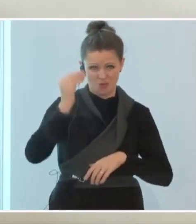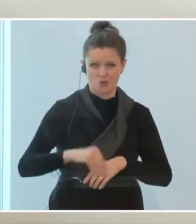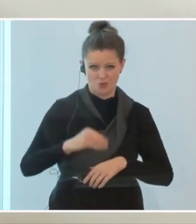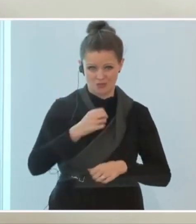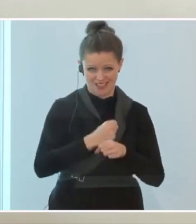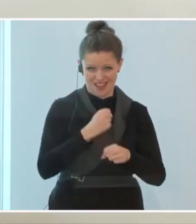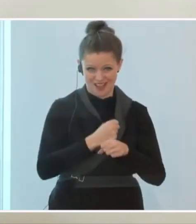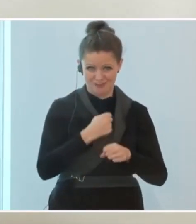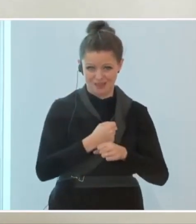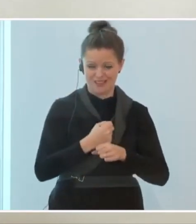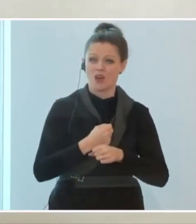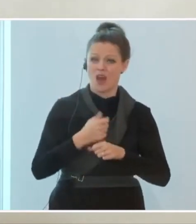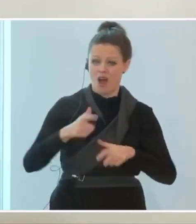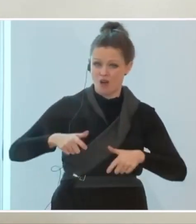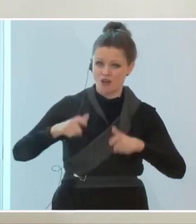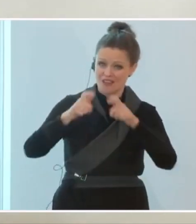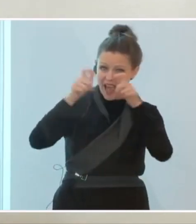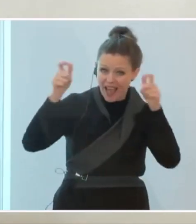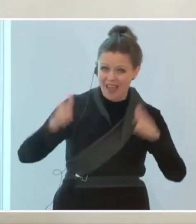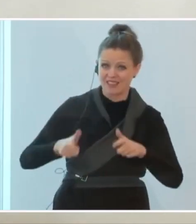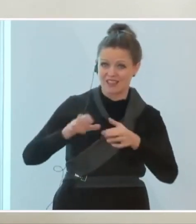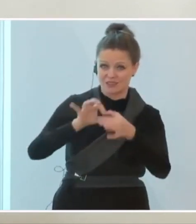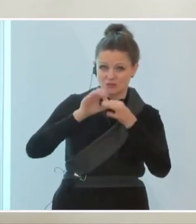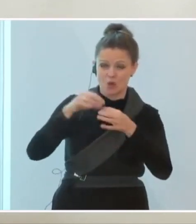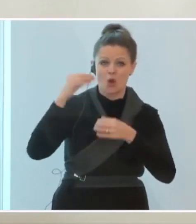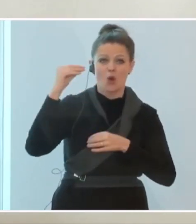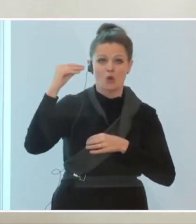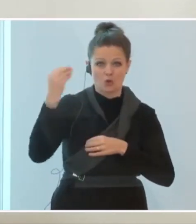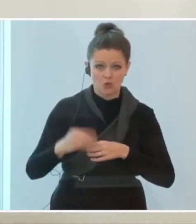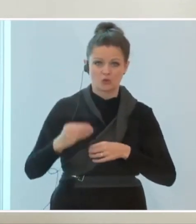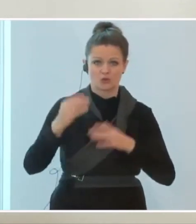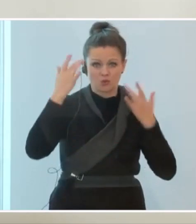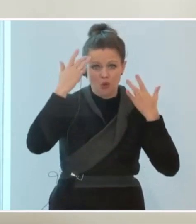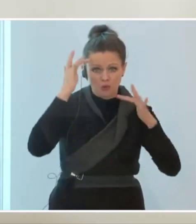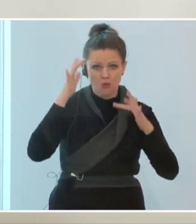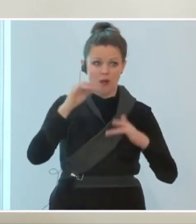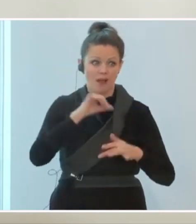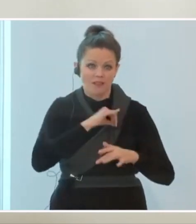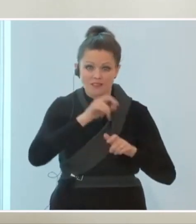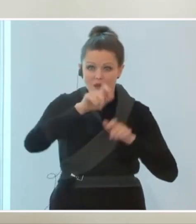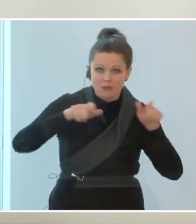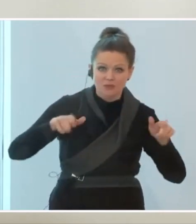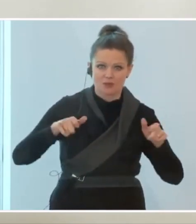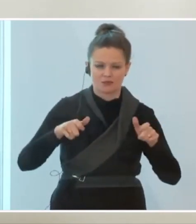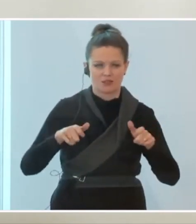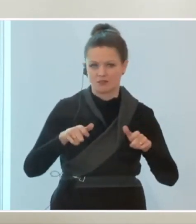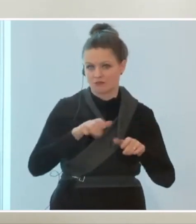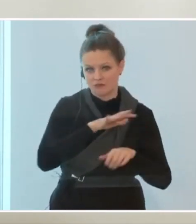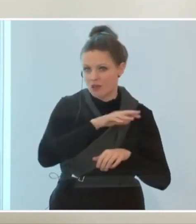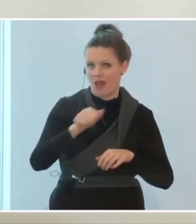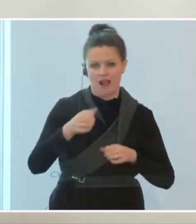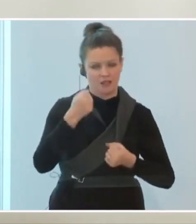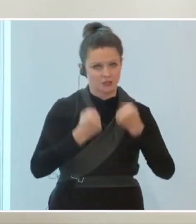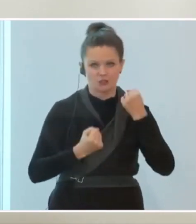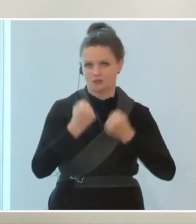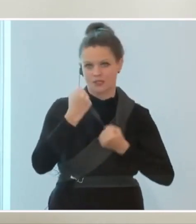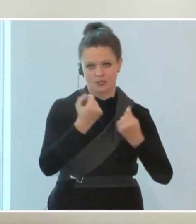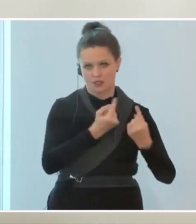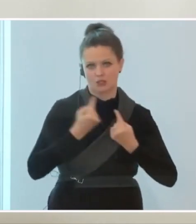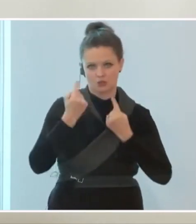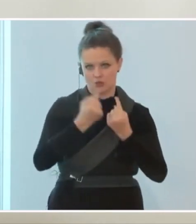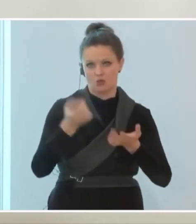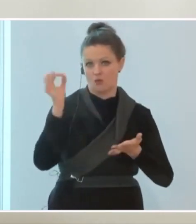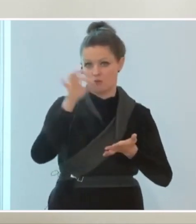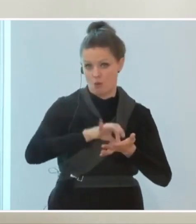Kultureinrichtungen und Initiativen insgesamt natürlich und für die kulturinteressierten Menschen auch klar. Wir